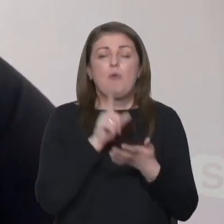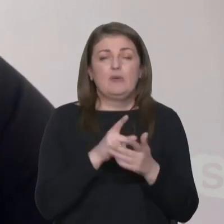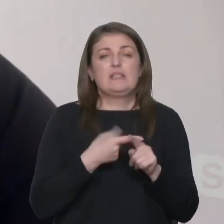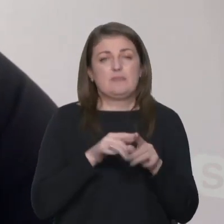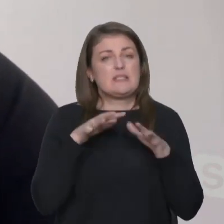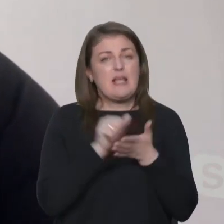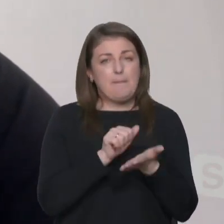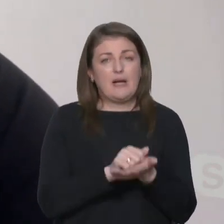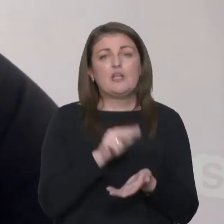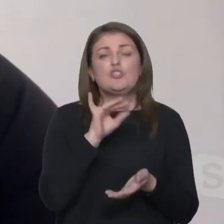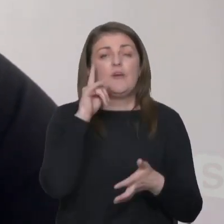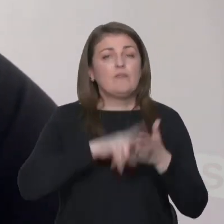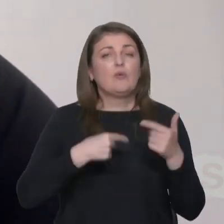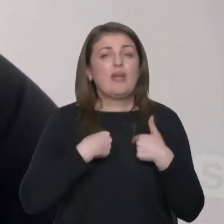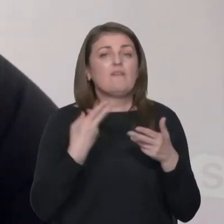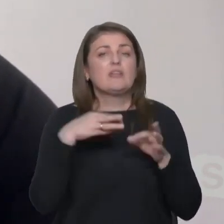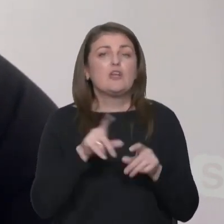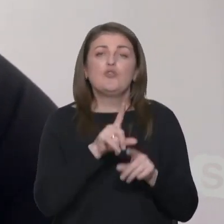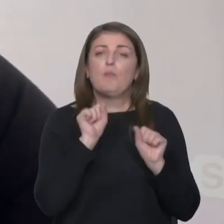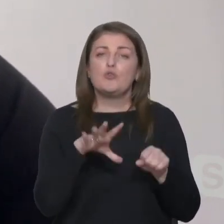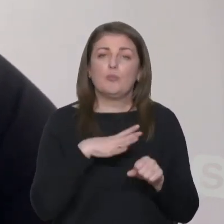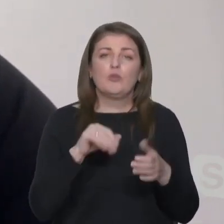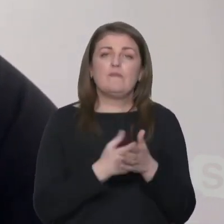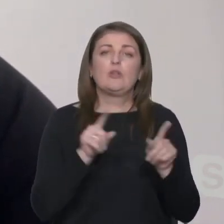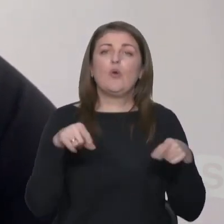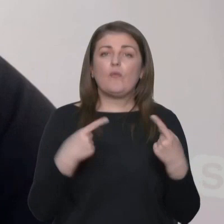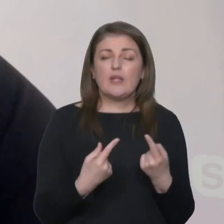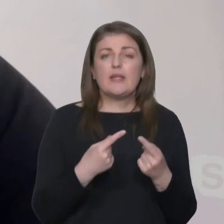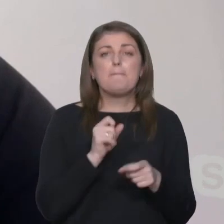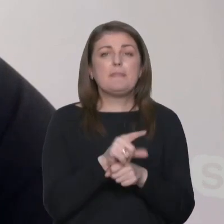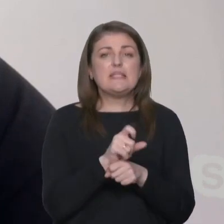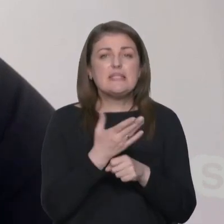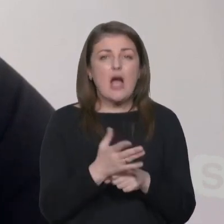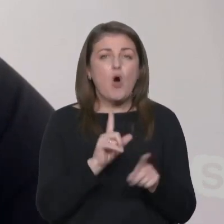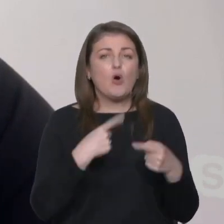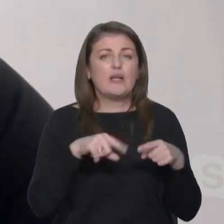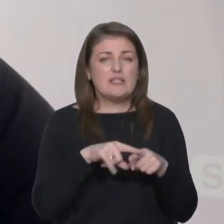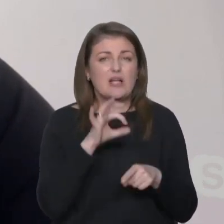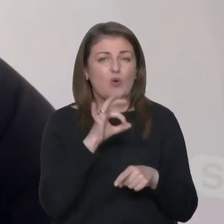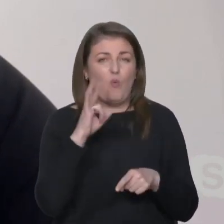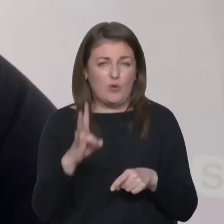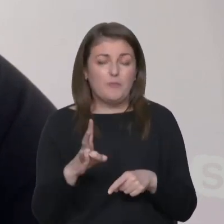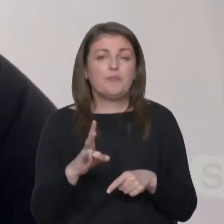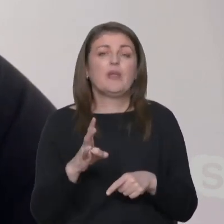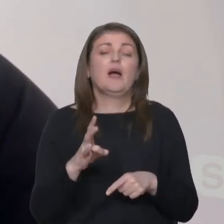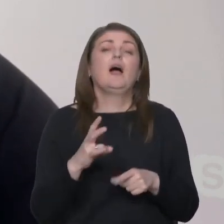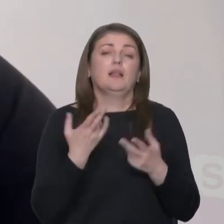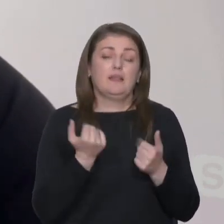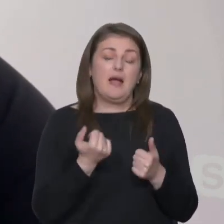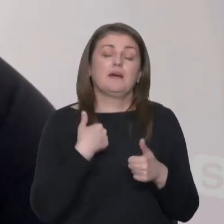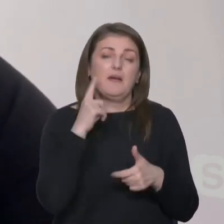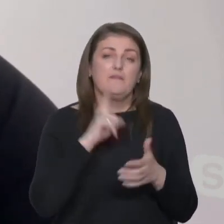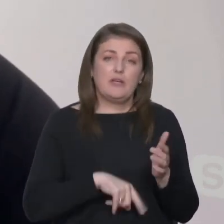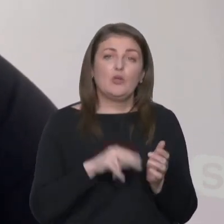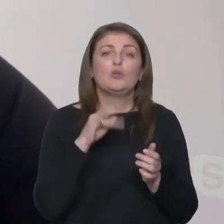займатися. Чи вірю я в те, що може бути відновлена місія ООН? Так вірю.